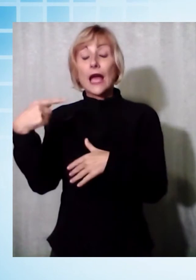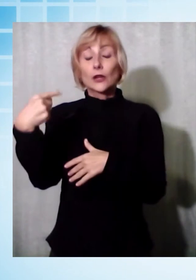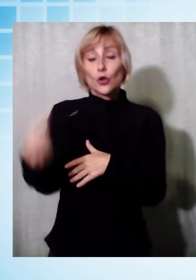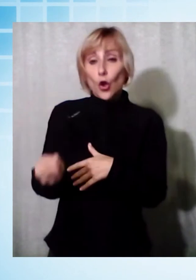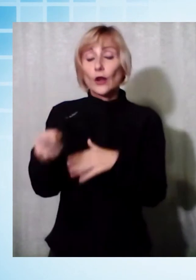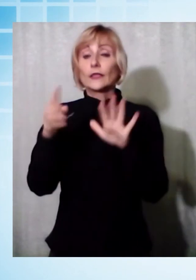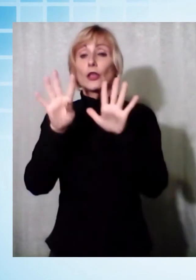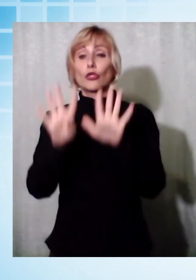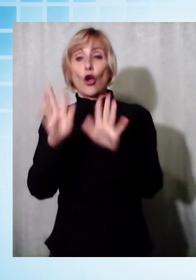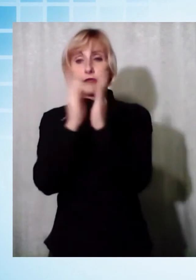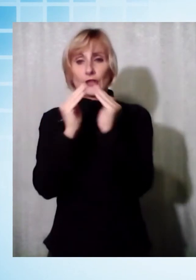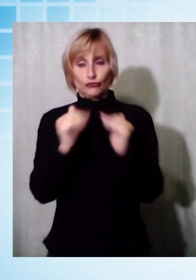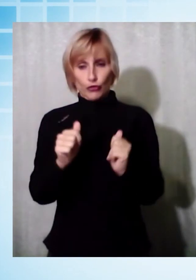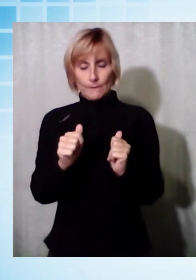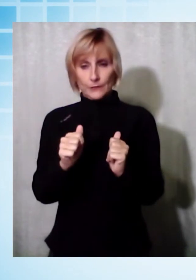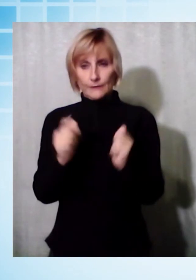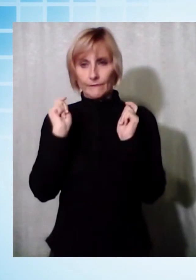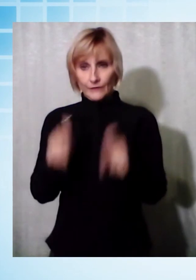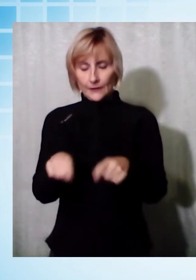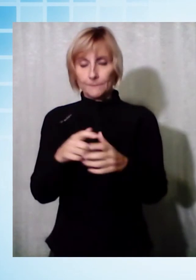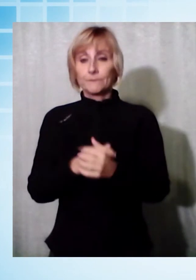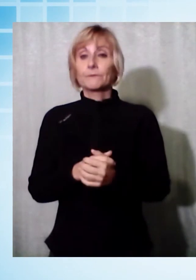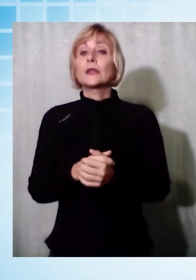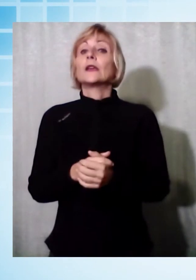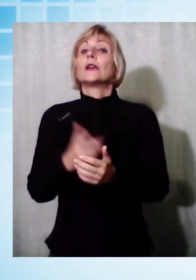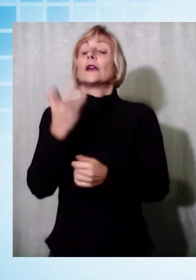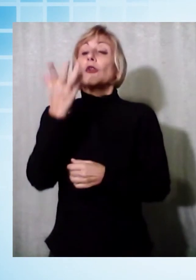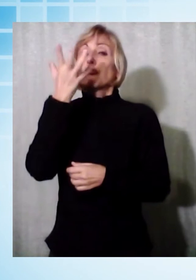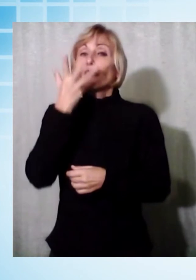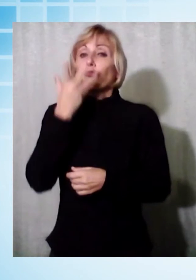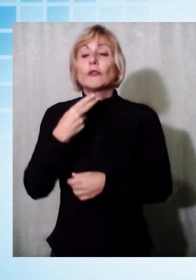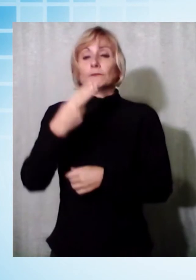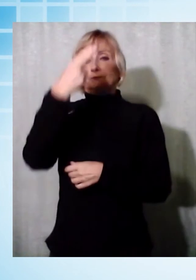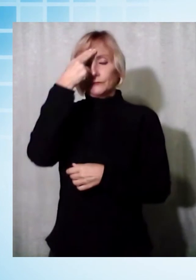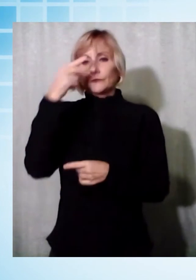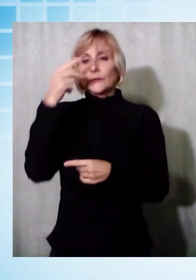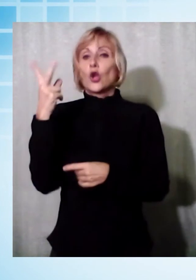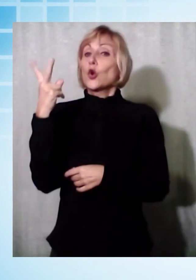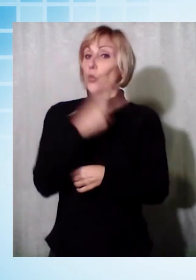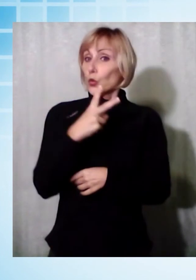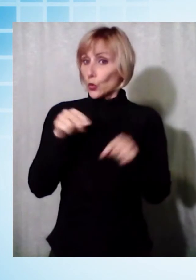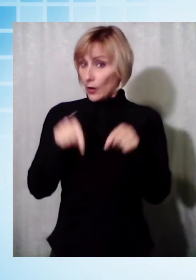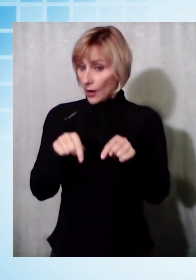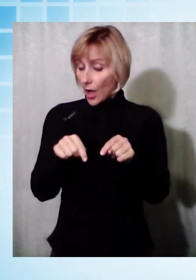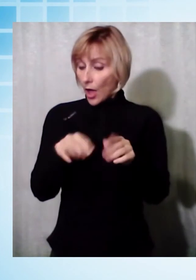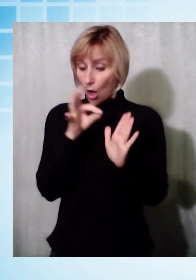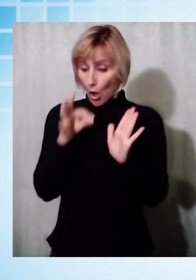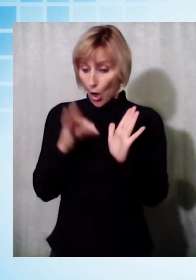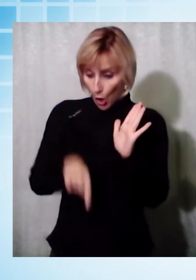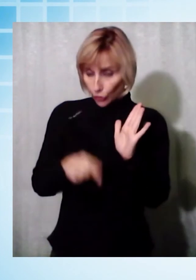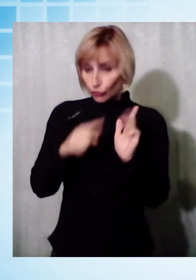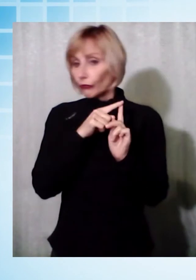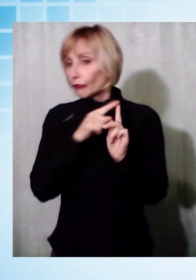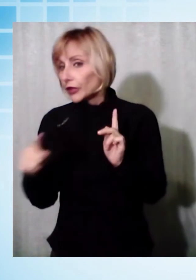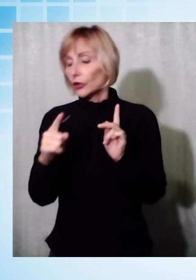dicembre. Prima di chiudere vi ricordo che a Lucca da oggi e fino a domenica 10 gennaio tutti i